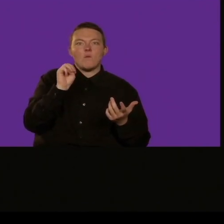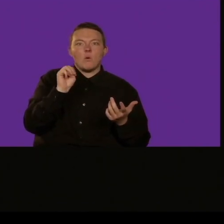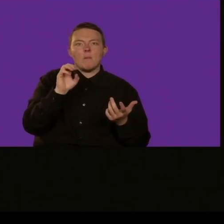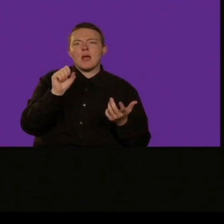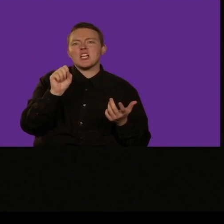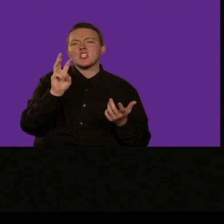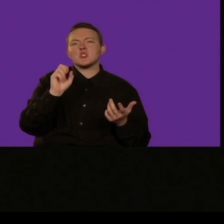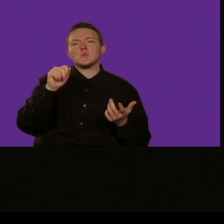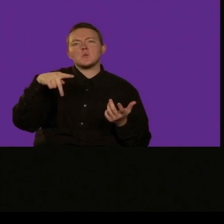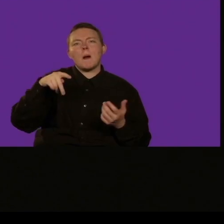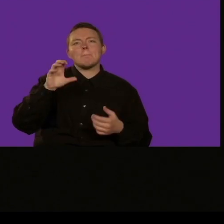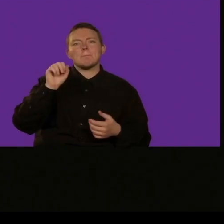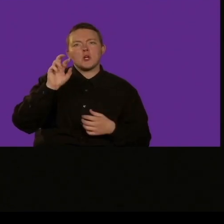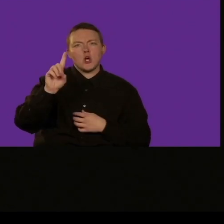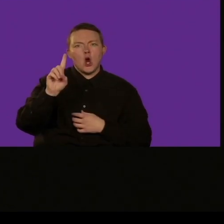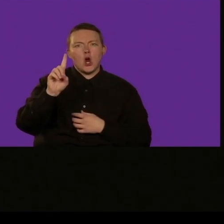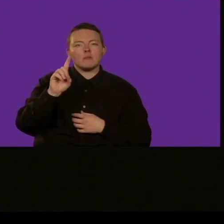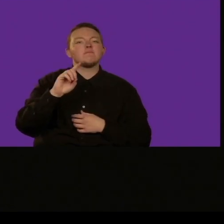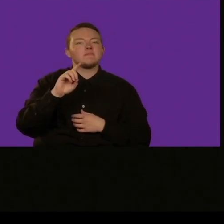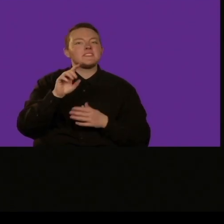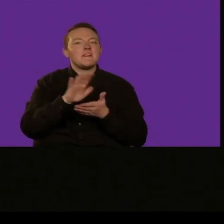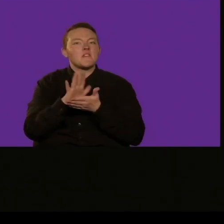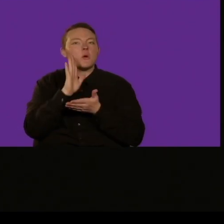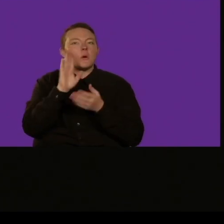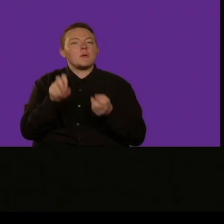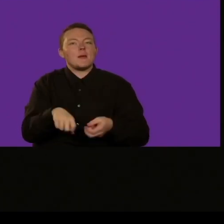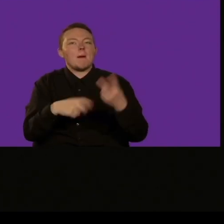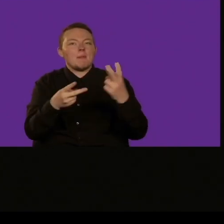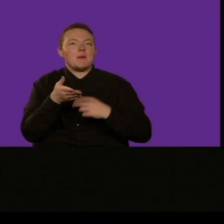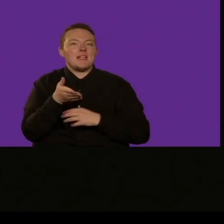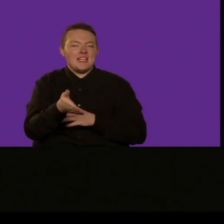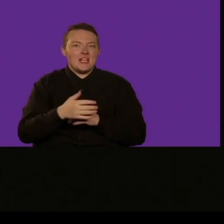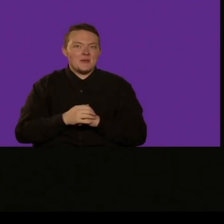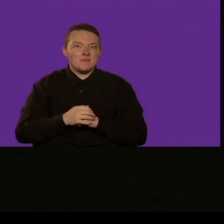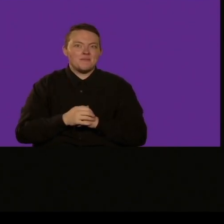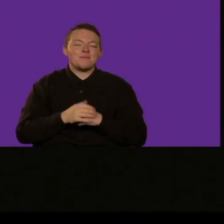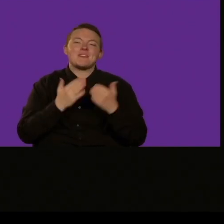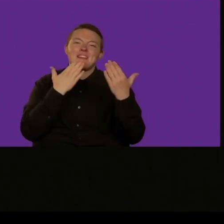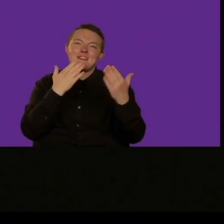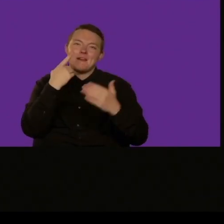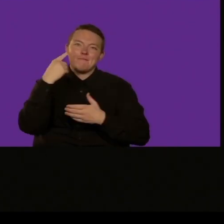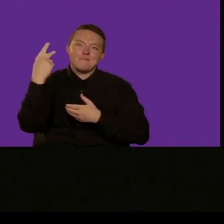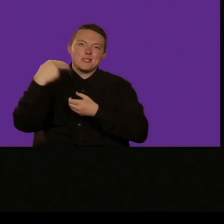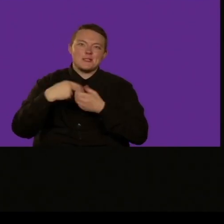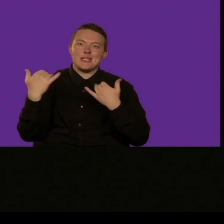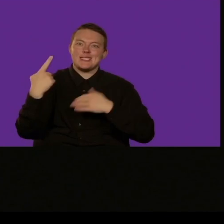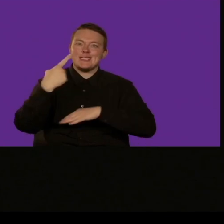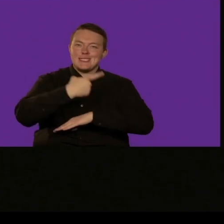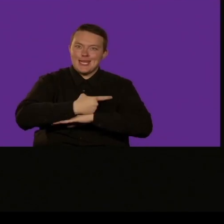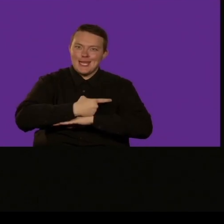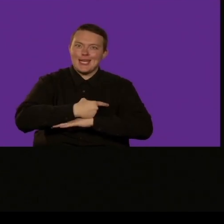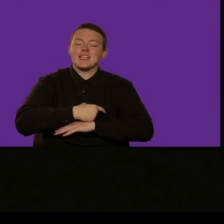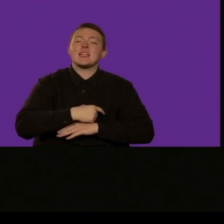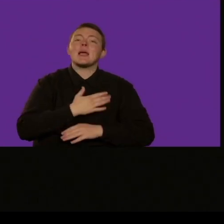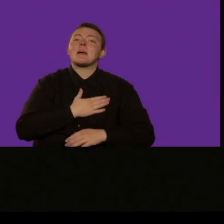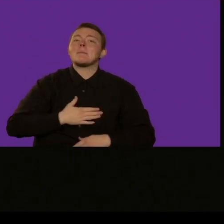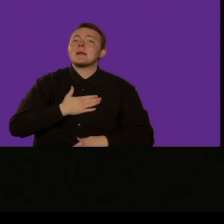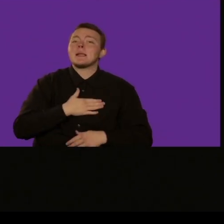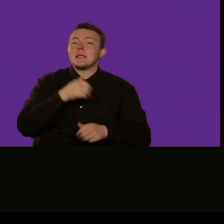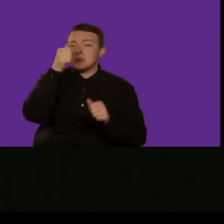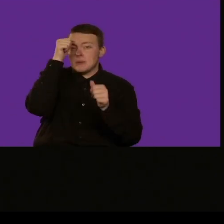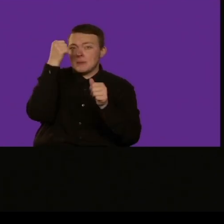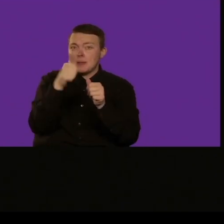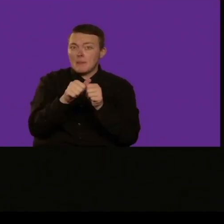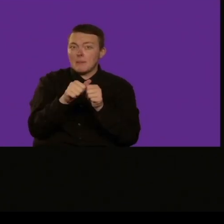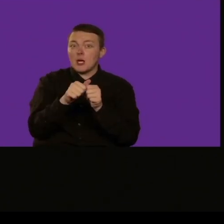3 pm cioè adesso andiamo avanti e cerchiamo di divertirci scratch